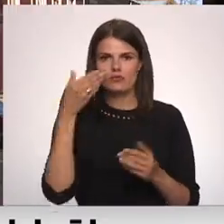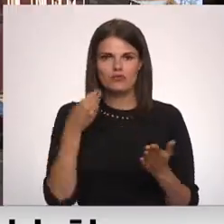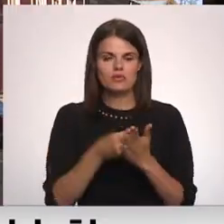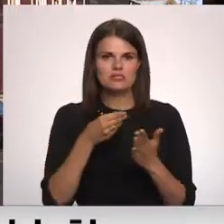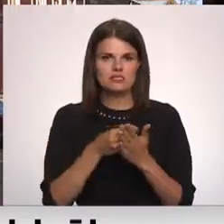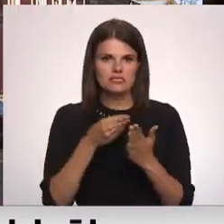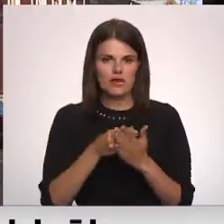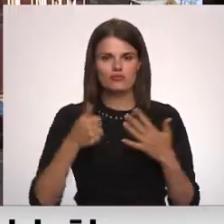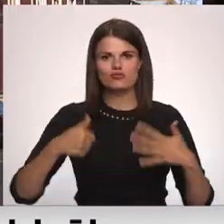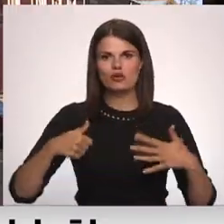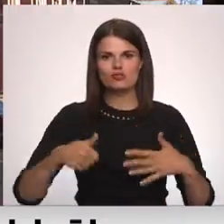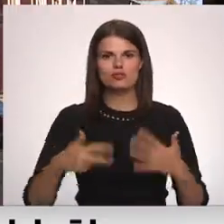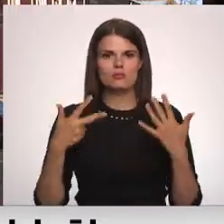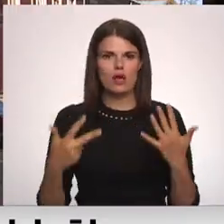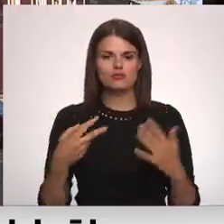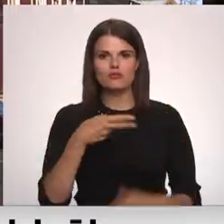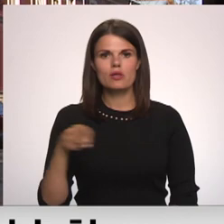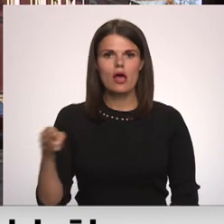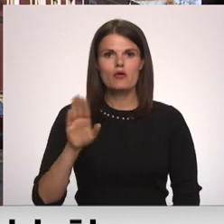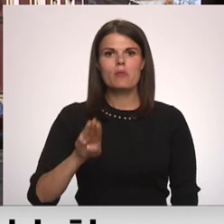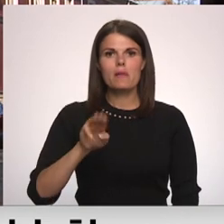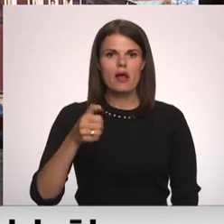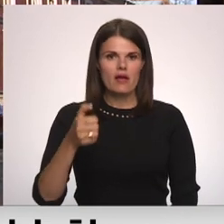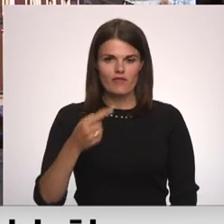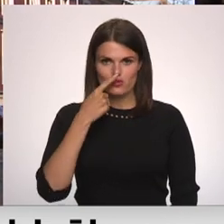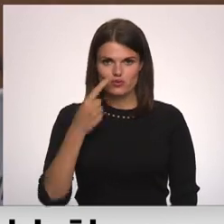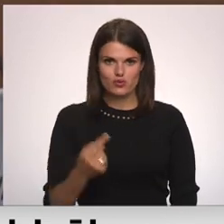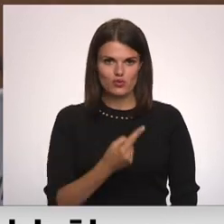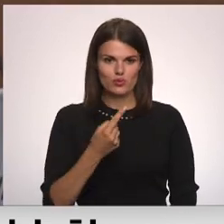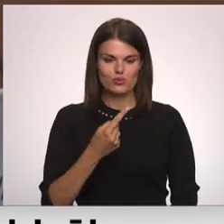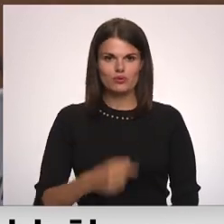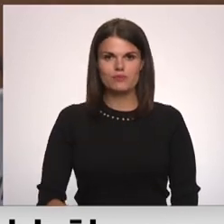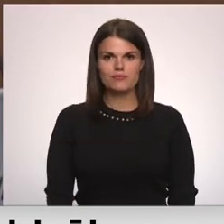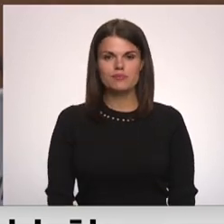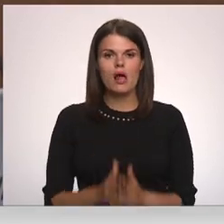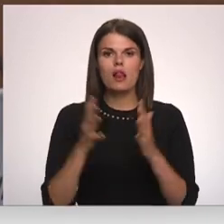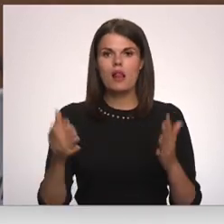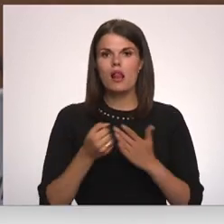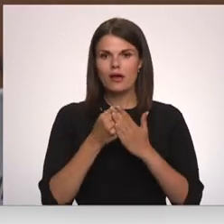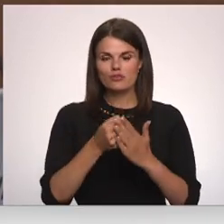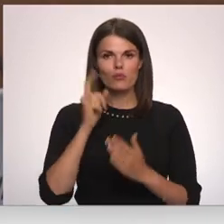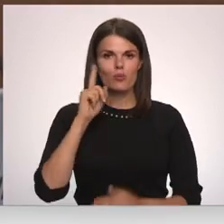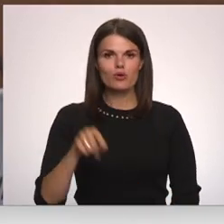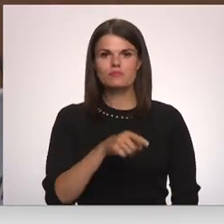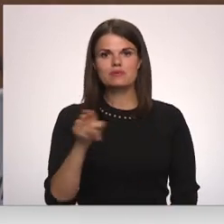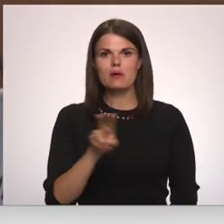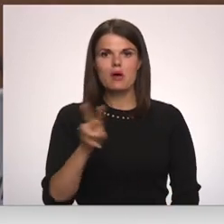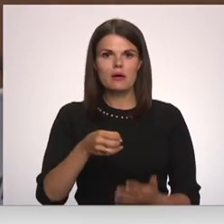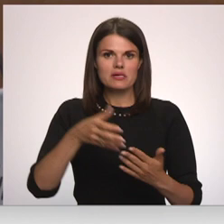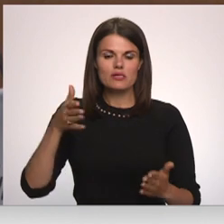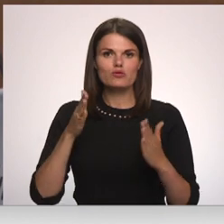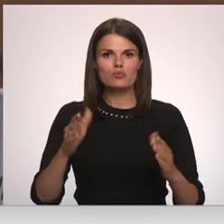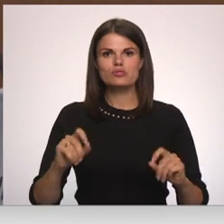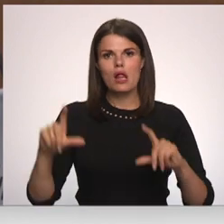medijānu 68 eiro par megavatstundu. Lielāks atbalsts būs, protams, tiem, kam šis sadārdzinājums būs